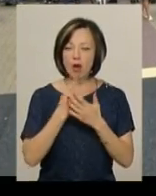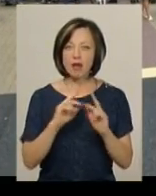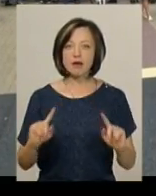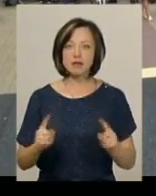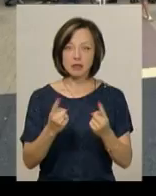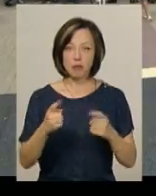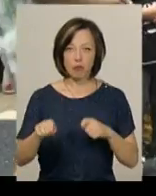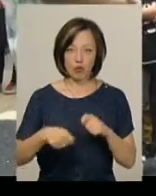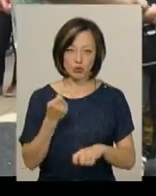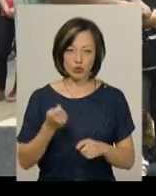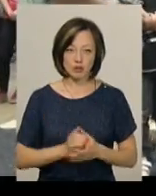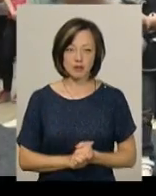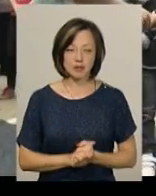показували, як затримують правопорушники.